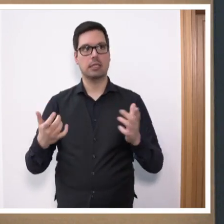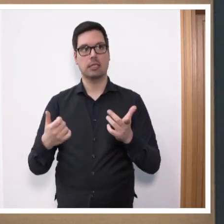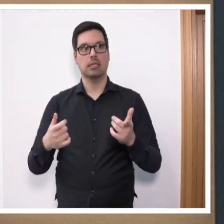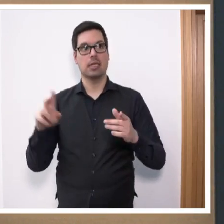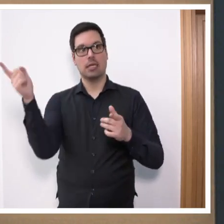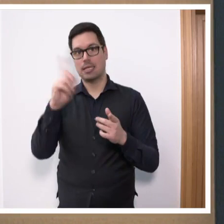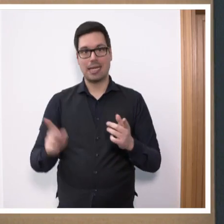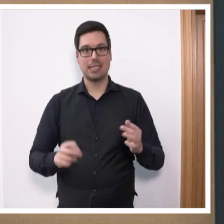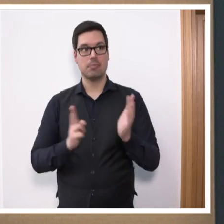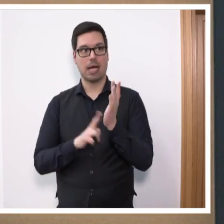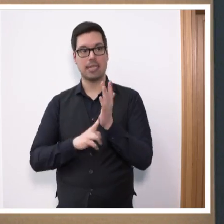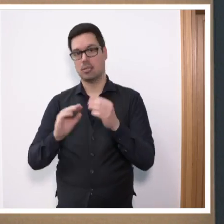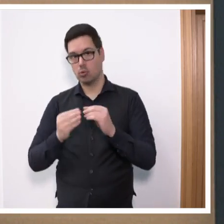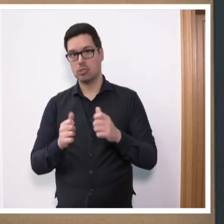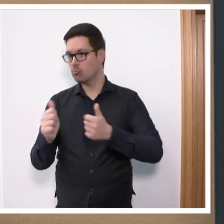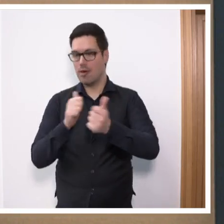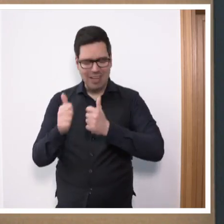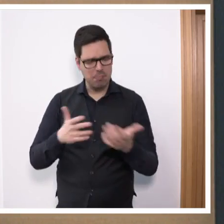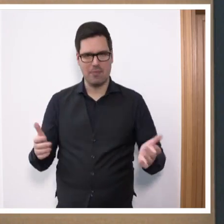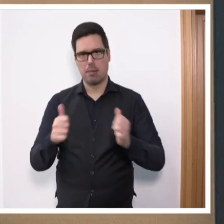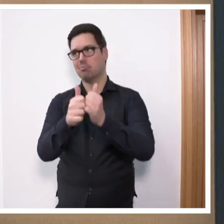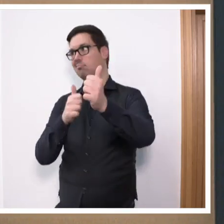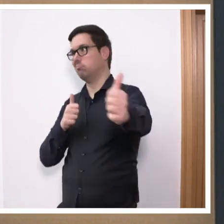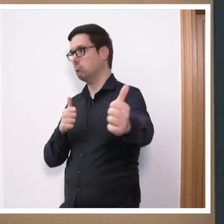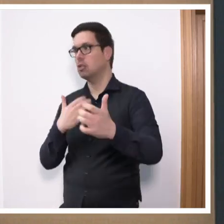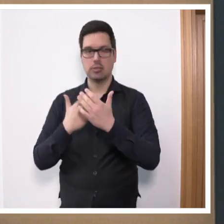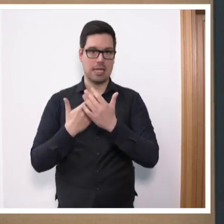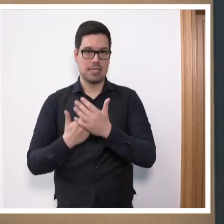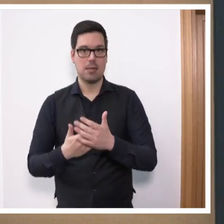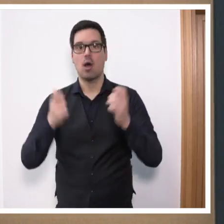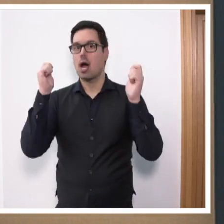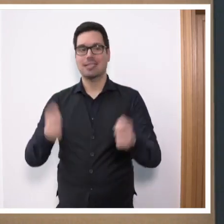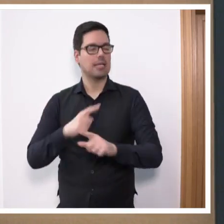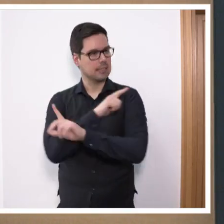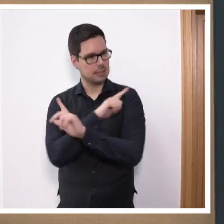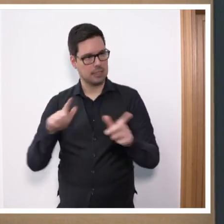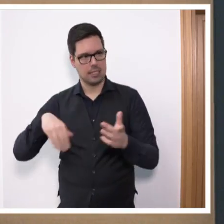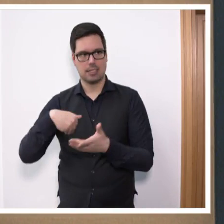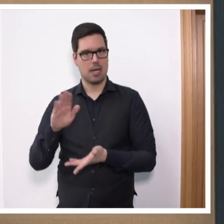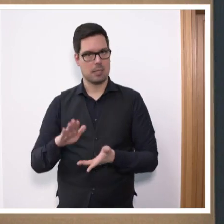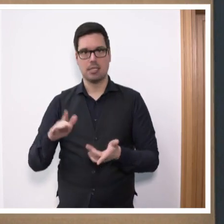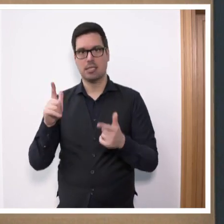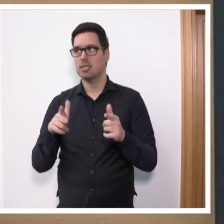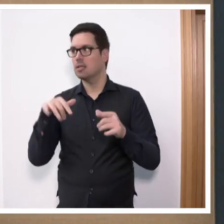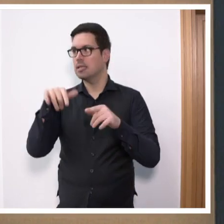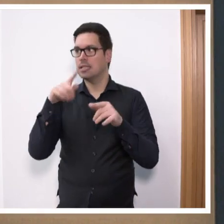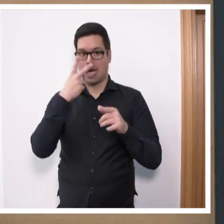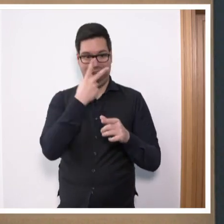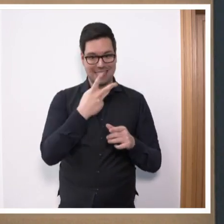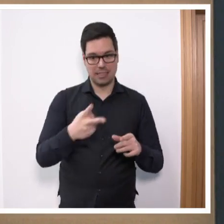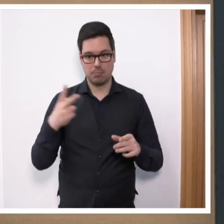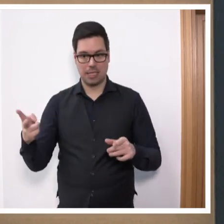Energiepreise. Das ist nicht mehr wettbewerbsfähig. Deswegen werden wir heute auch Ihren Antrag nicht zustimmen können, weil er eben wesentliche Aspekte